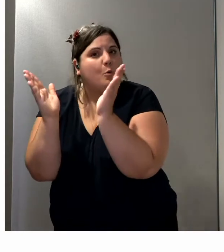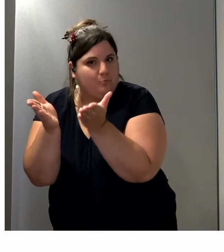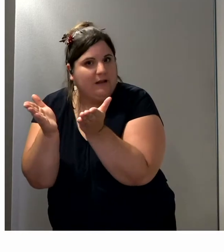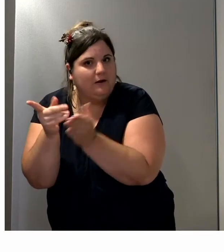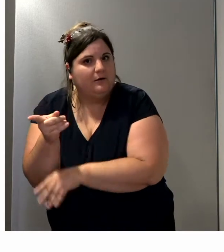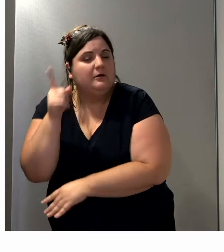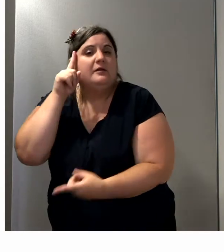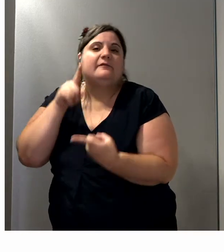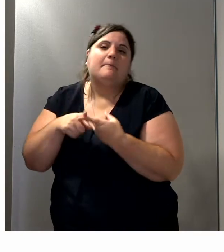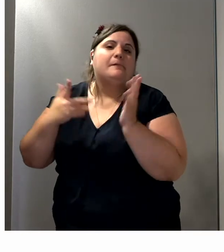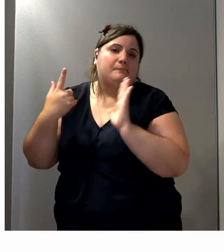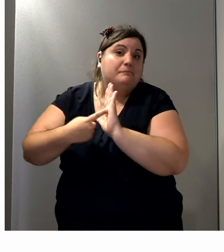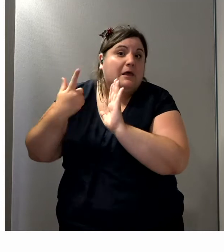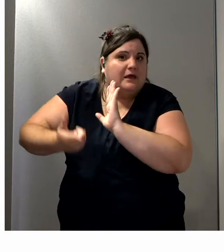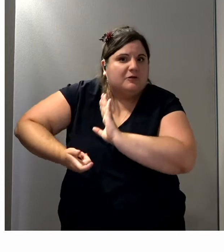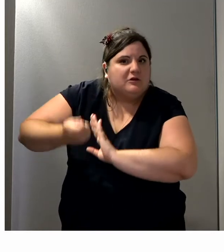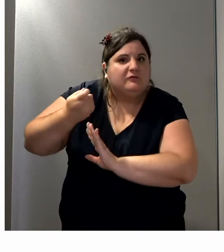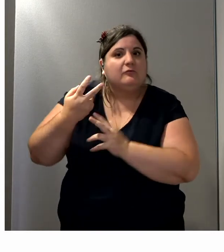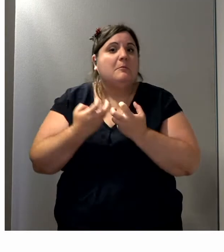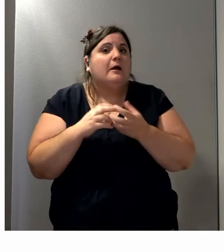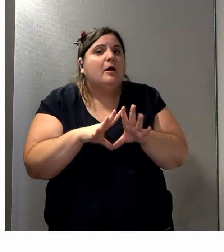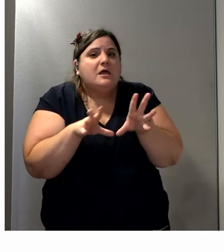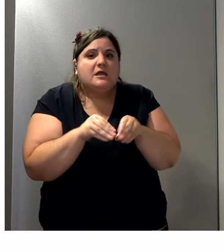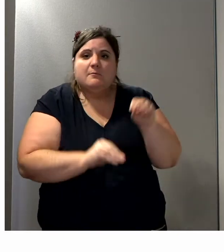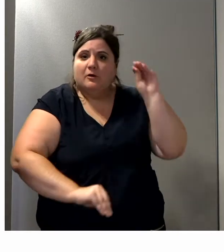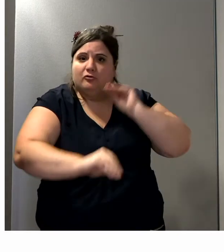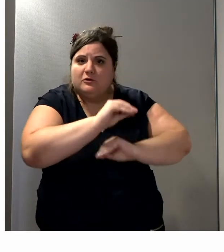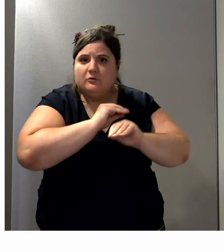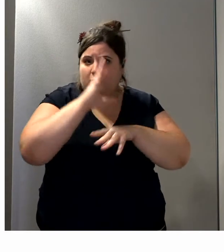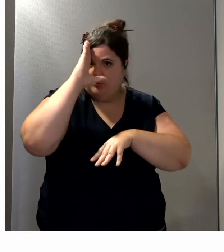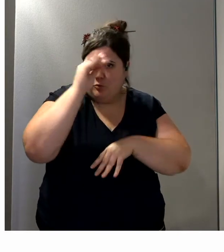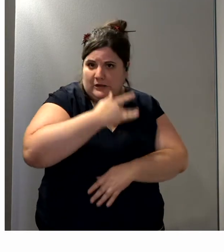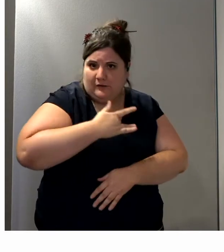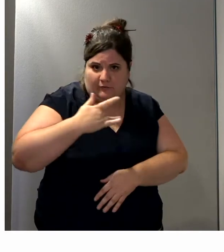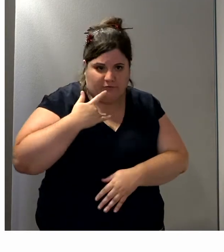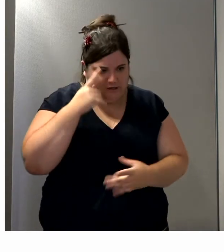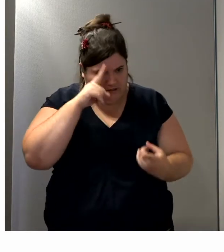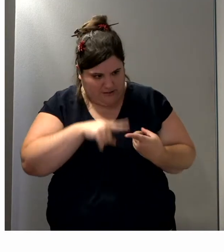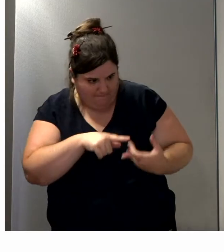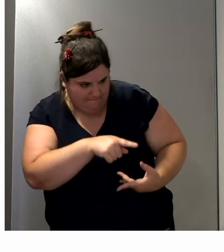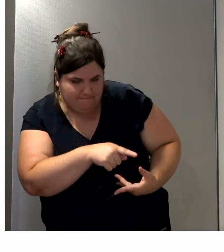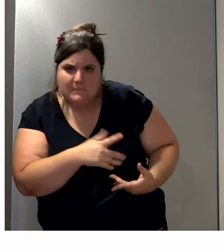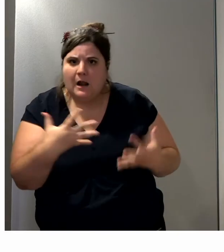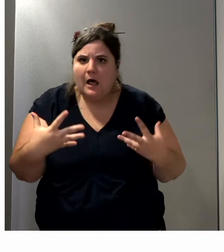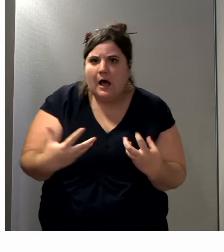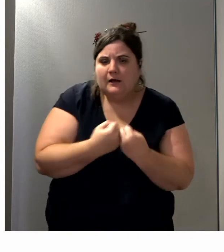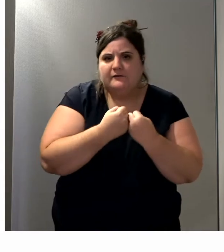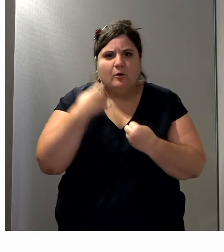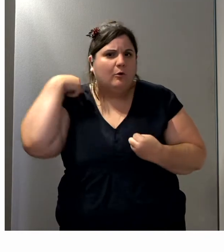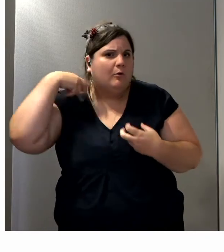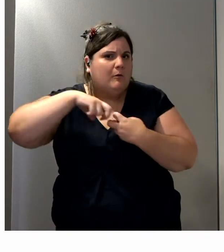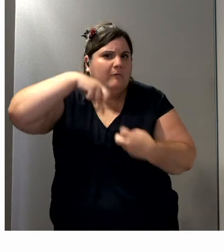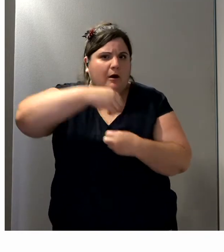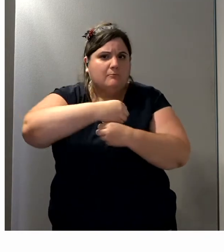machine de rééducation en fait. Elle aide les équipes soignantes à rééduquer à la marche les personnes qui ont eu un accident de la moelle